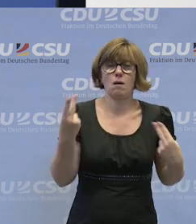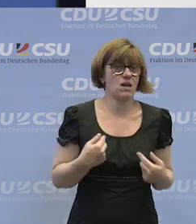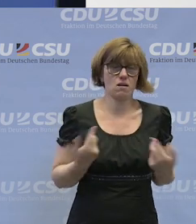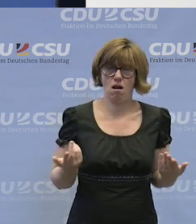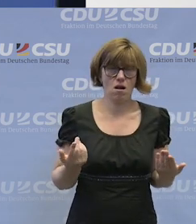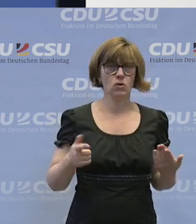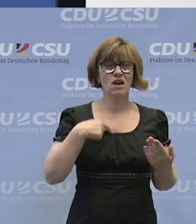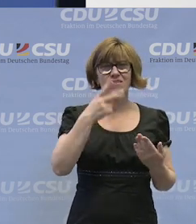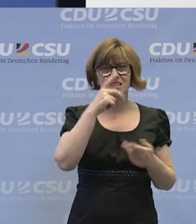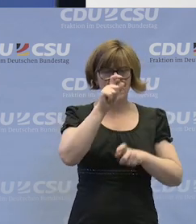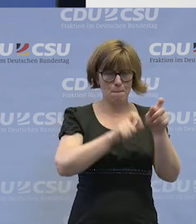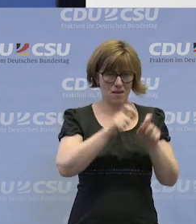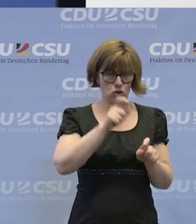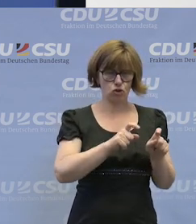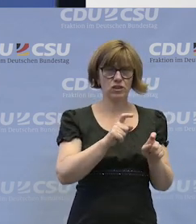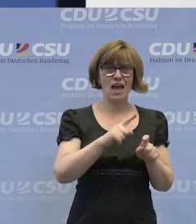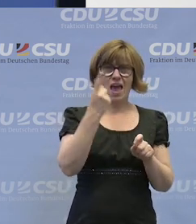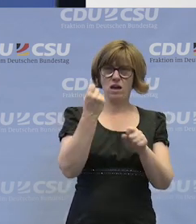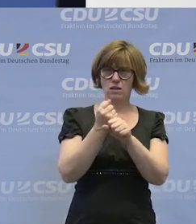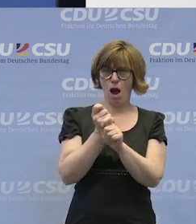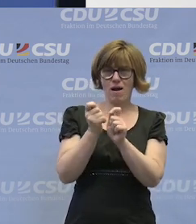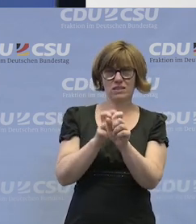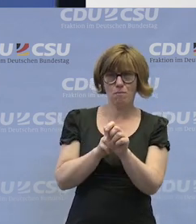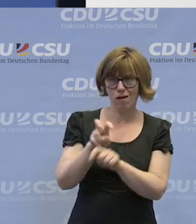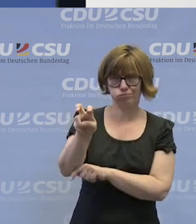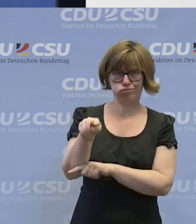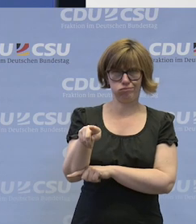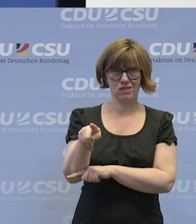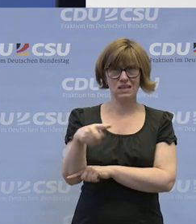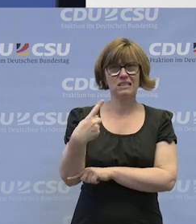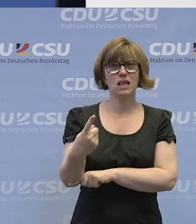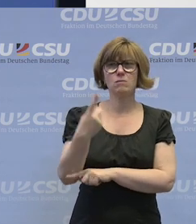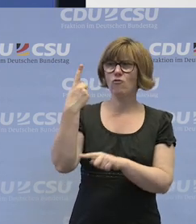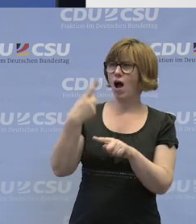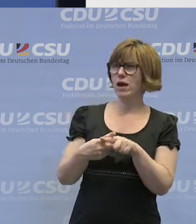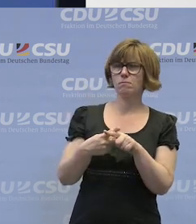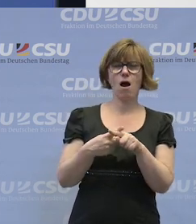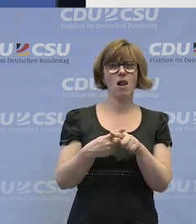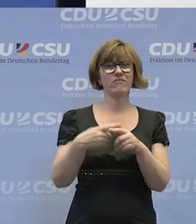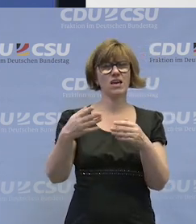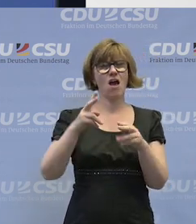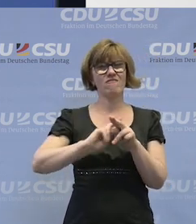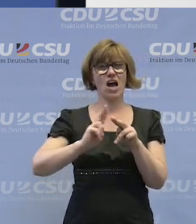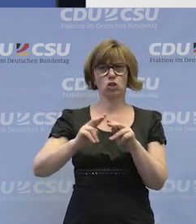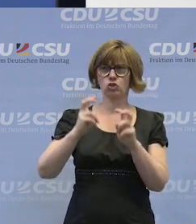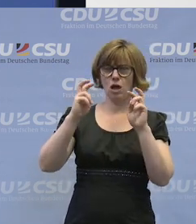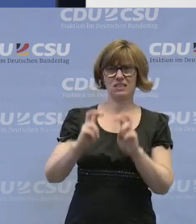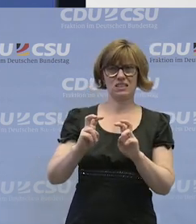Wir erleben, Menschen auf den ersten Arbeitsmarkt kommen, indem sie jetzt auf einmal an der Pforte der Werkstatt sitzen